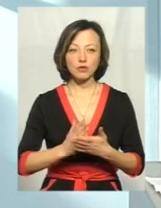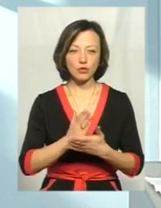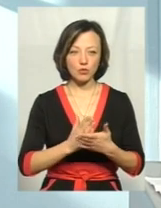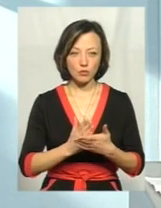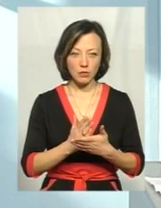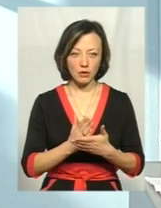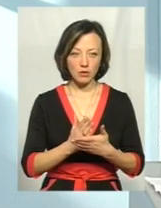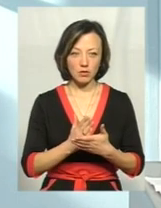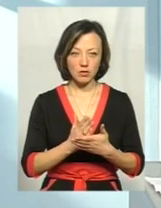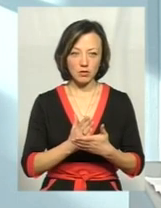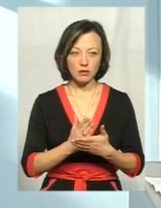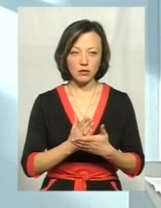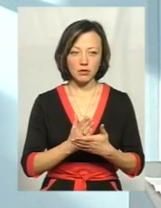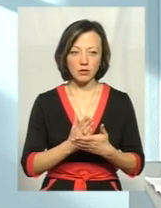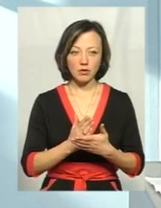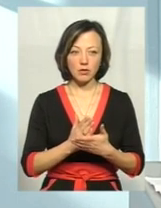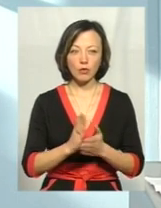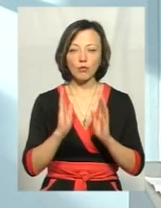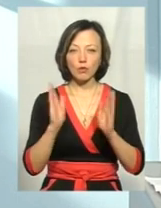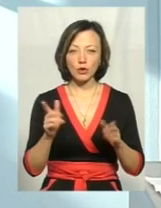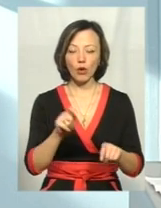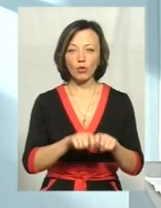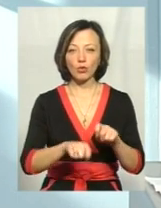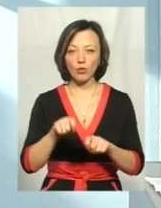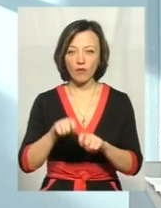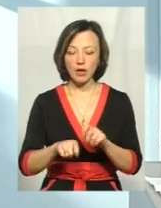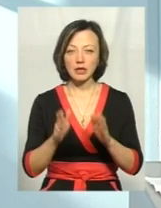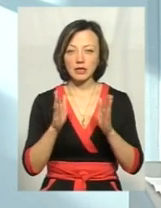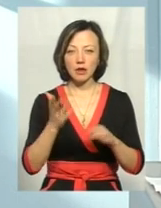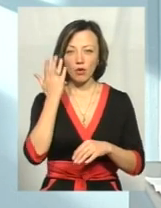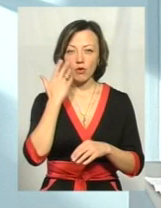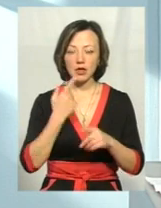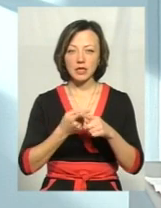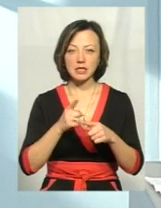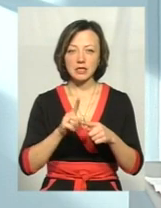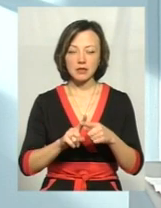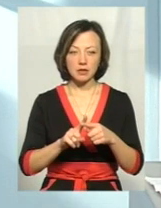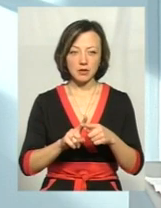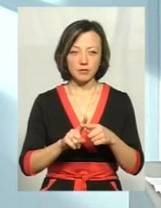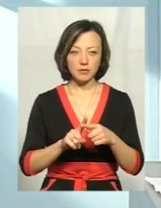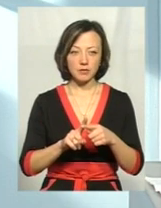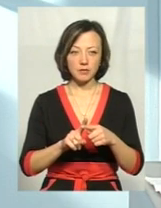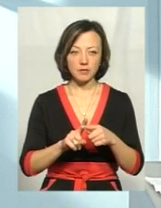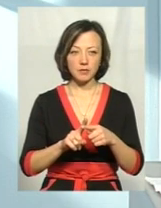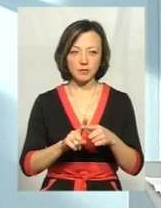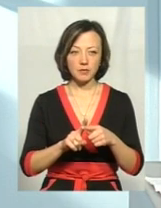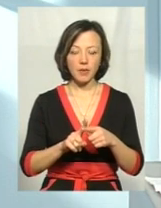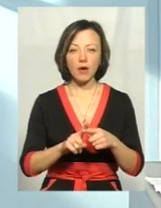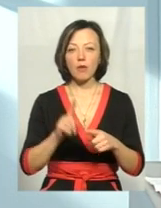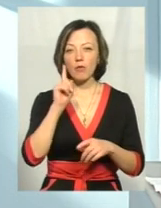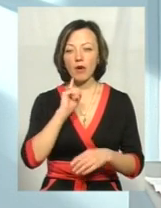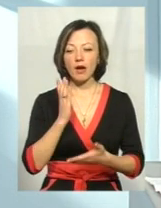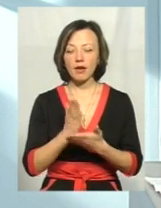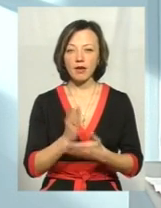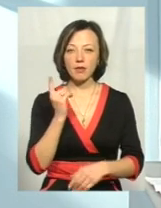Держпродспоживслужба буде контролювати, тільки коли це буде, поки є накладений, тимчасово накладений